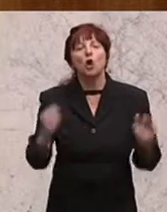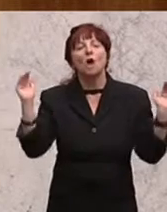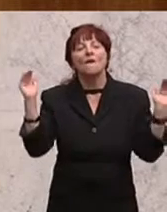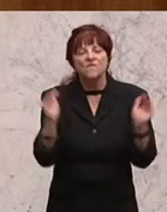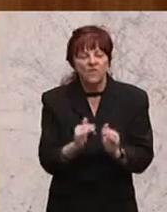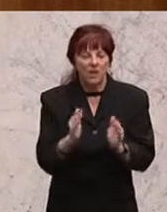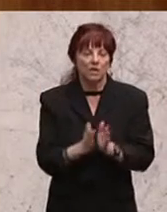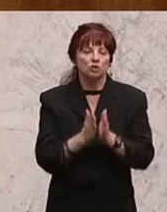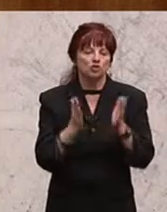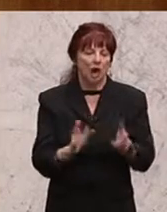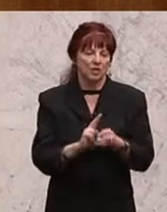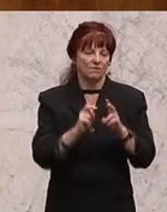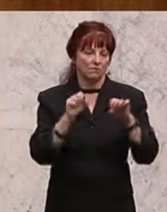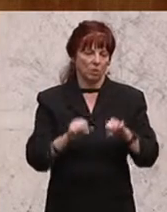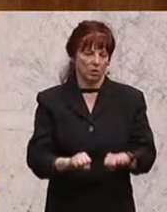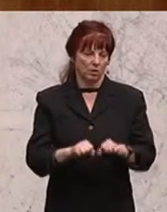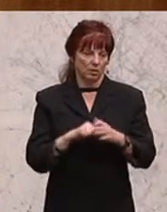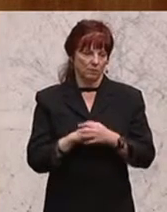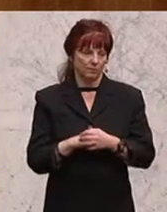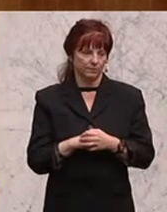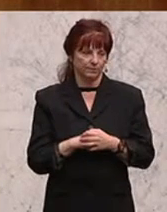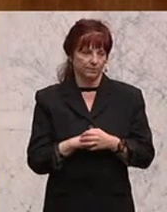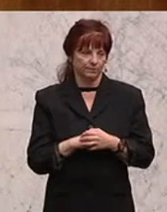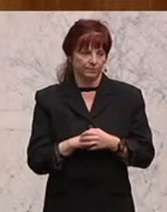für den Steuerzahler zum Schluss am wenigsten überbleibt.